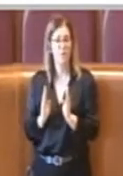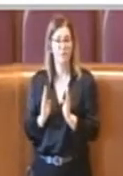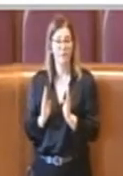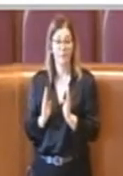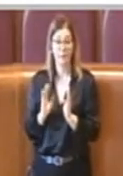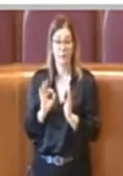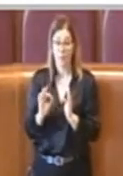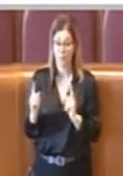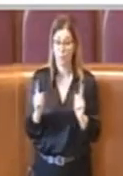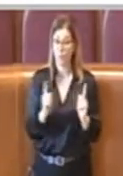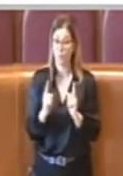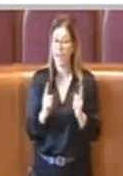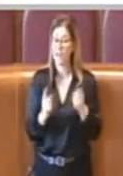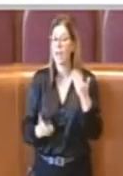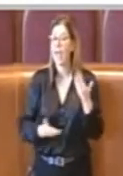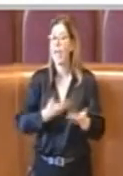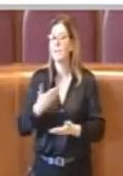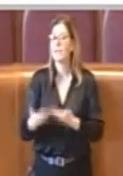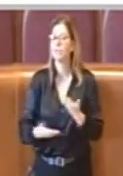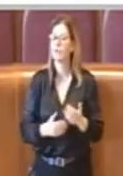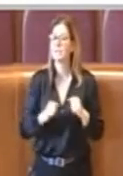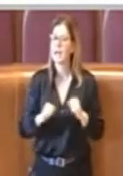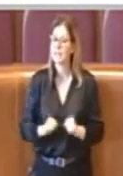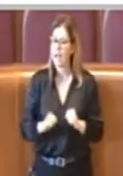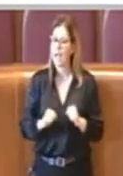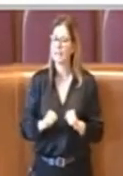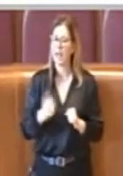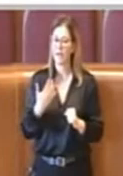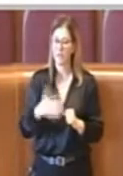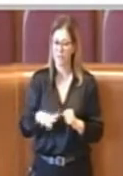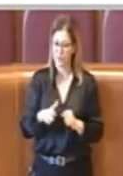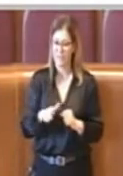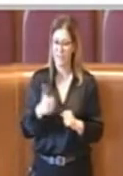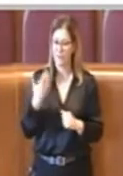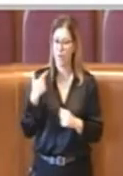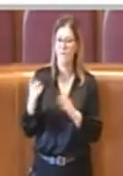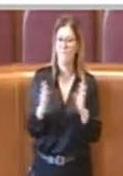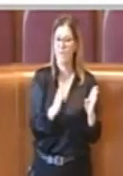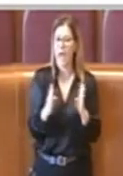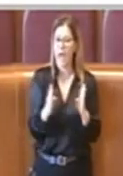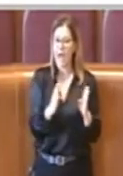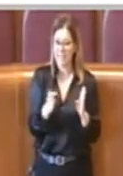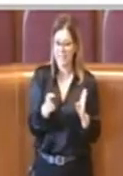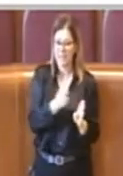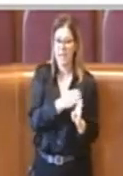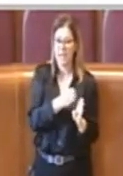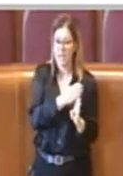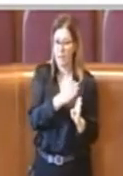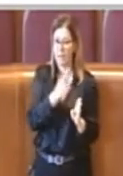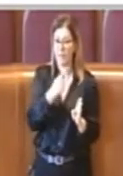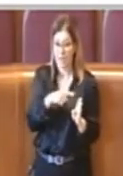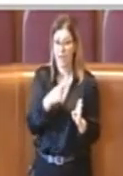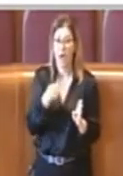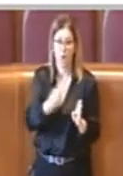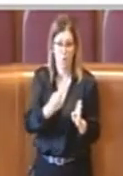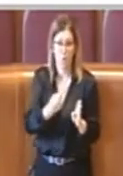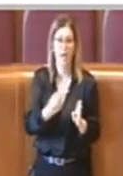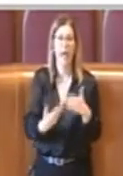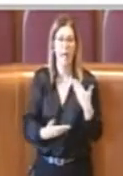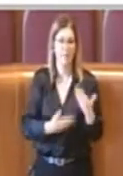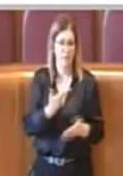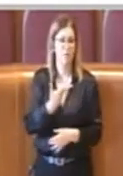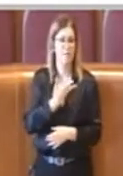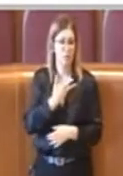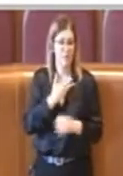'emergenza sanitaria perché eravamo ancora nelle fasi primordiali di emergenza sanitaria che aveva